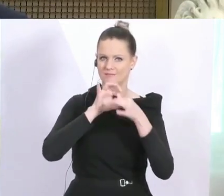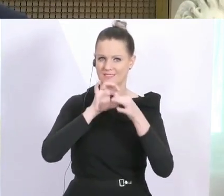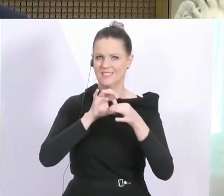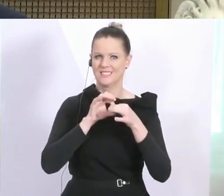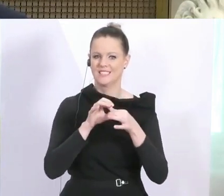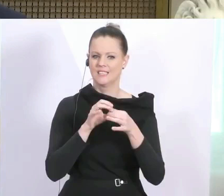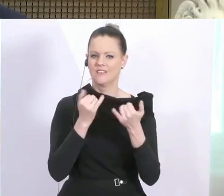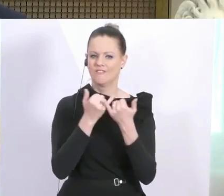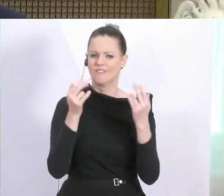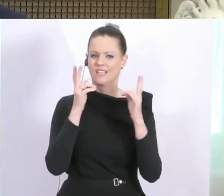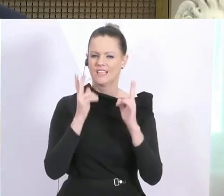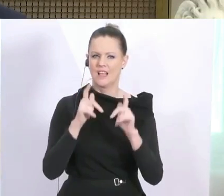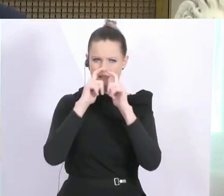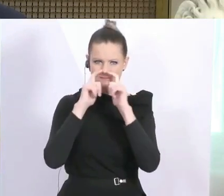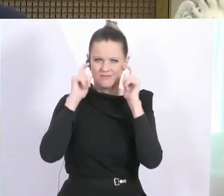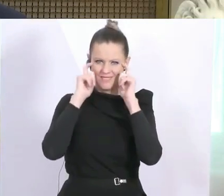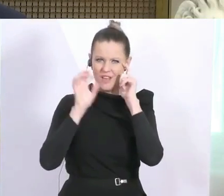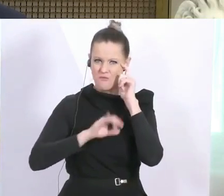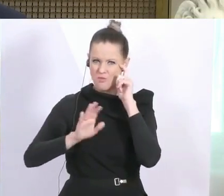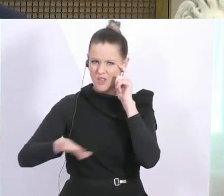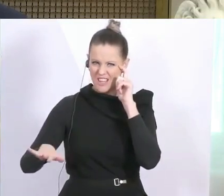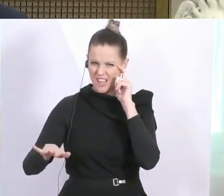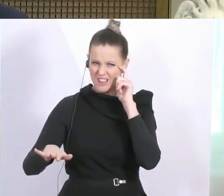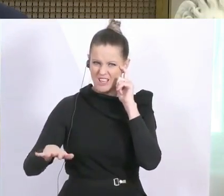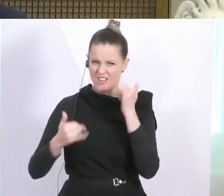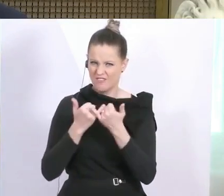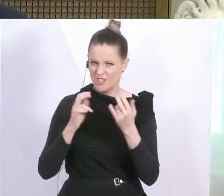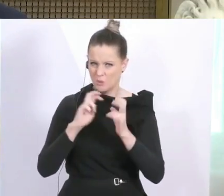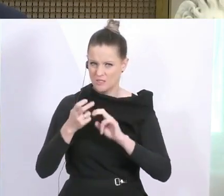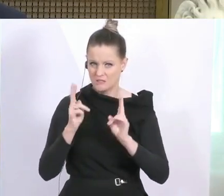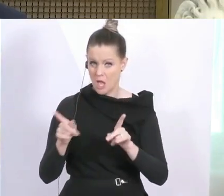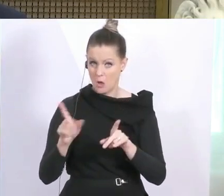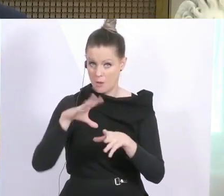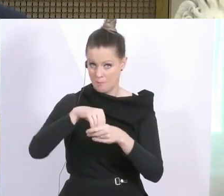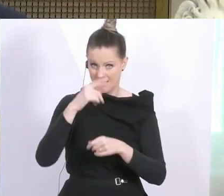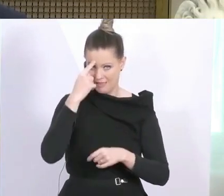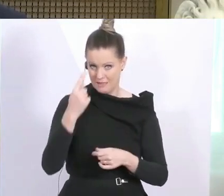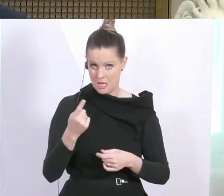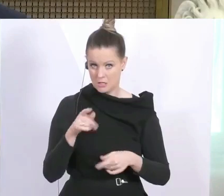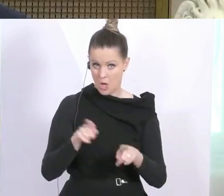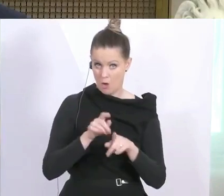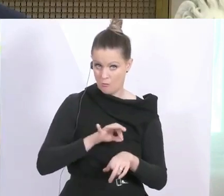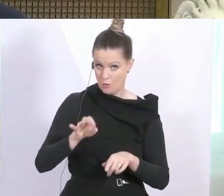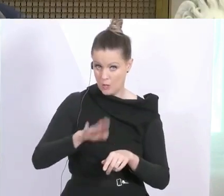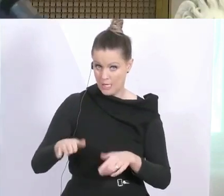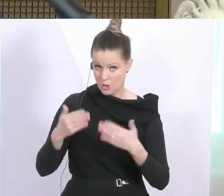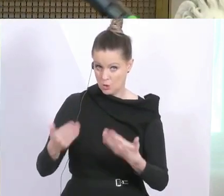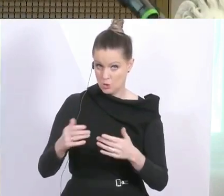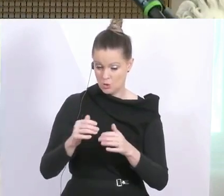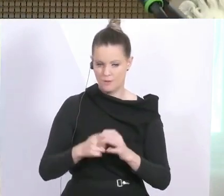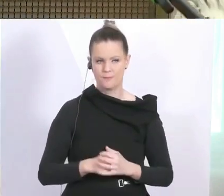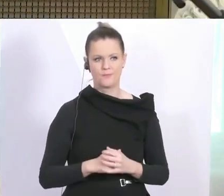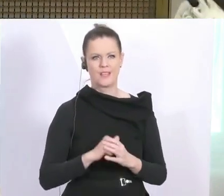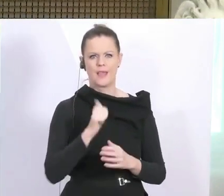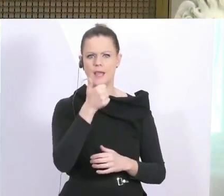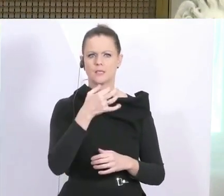Praktikabilität dieser Schutzmasken für Kinder. Wie schaut es denn da aus, beziehungsweise ist das auch mitbedacht, wird das auch für Kinder gelten? Ich kann die erste